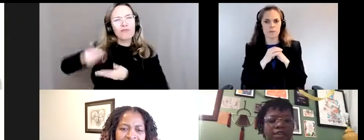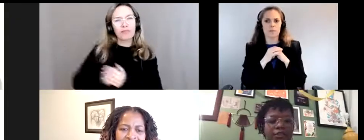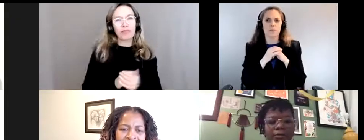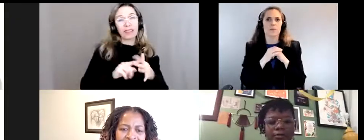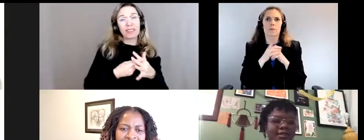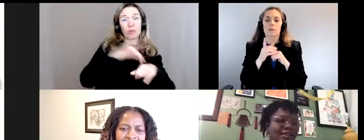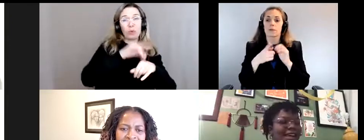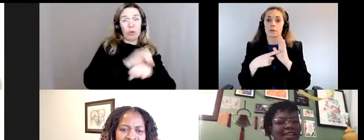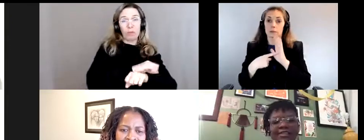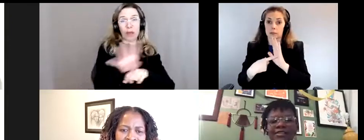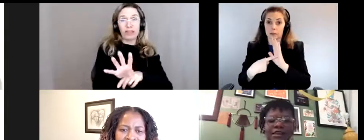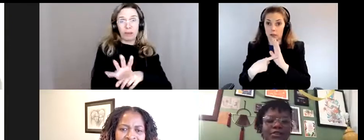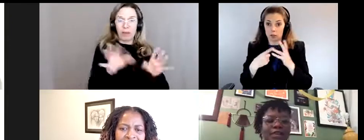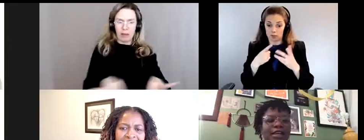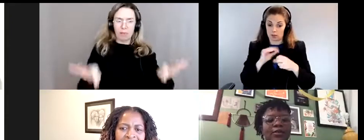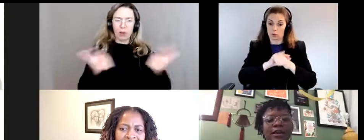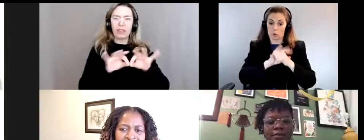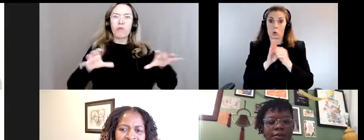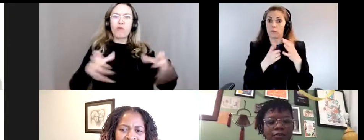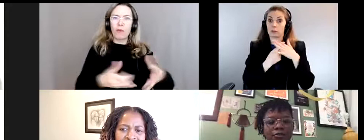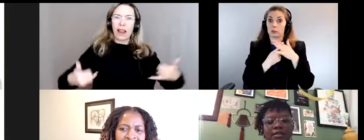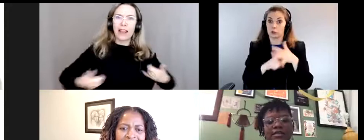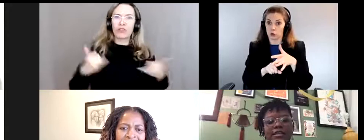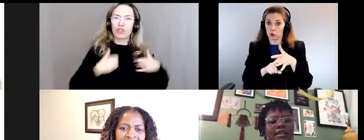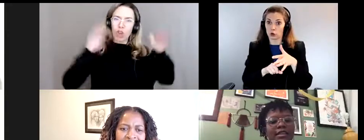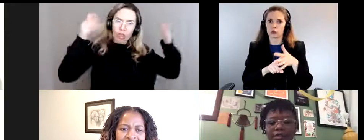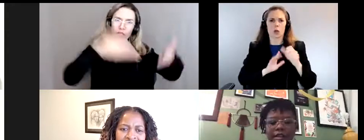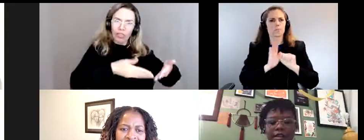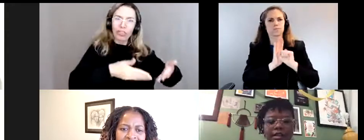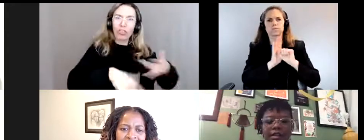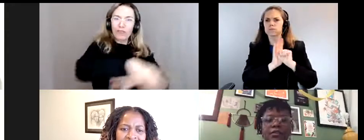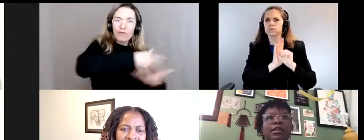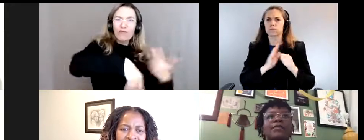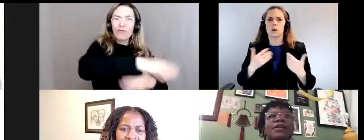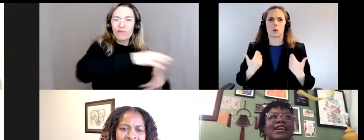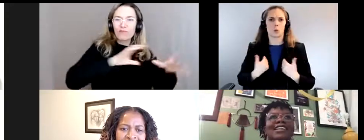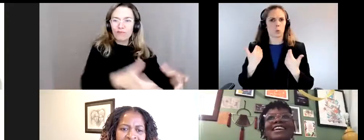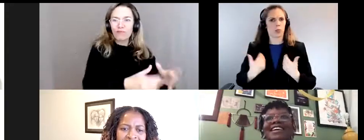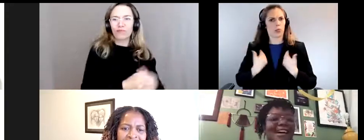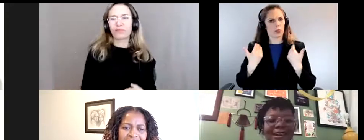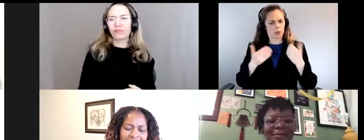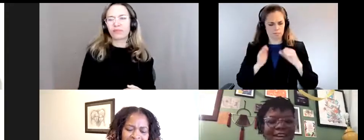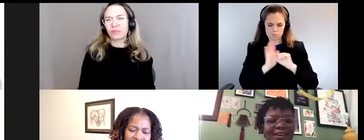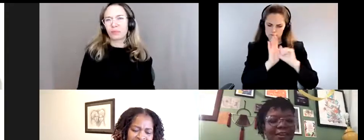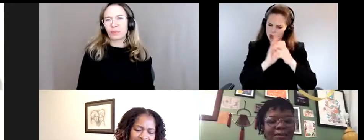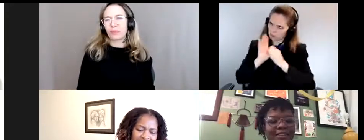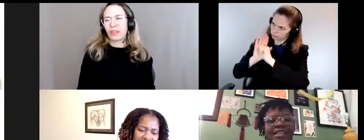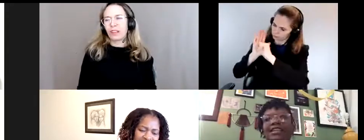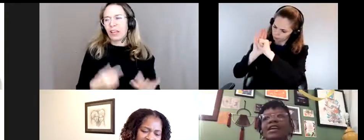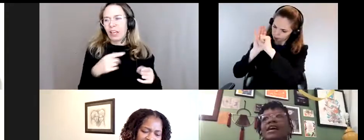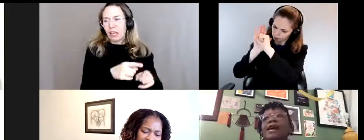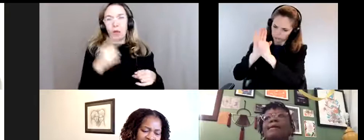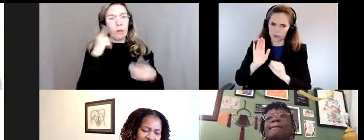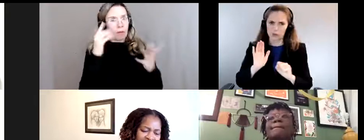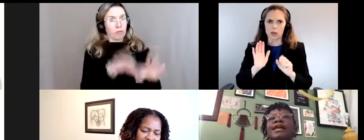a vu qu y avait beaucoup d'emphase qui a été mis sur les mouvements des jeunes et ce n pas que je ne pense pas que les mouvements des jeunes sont très